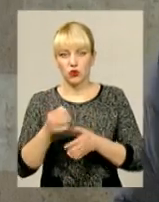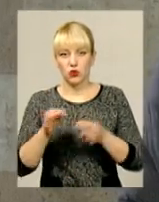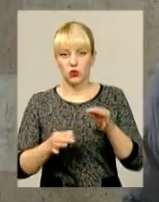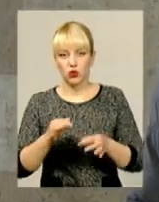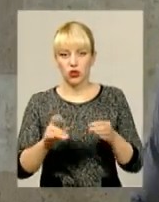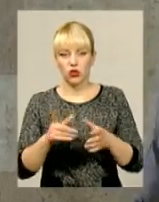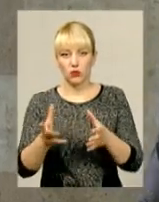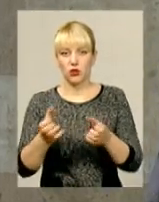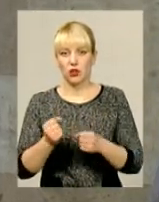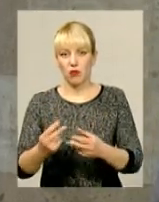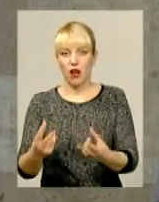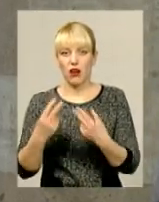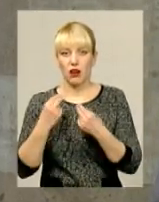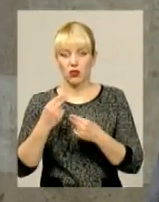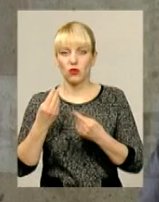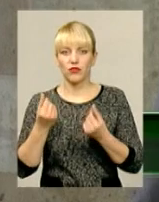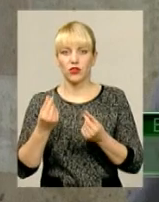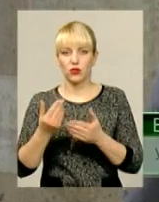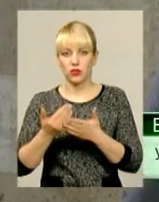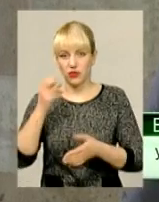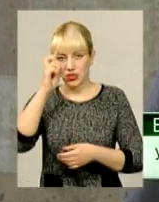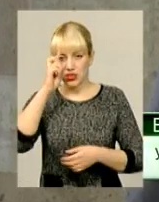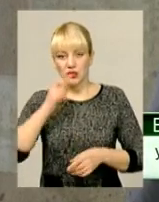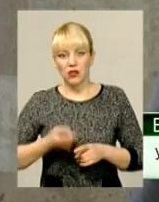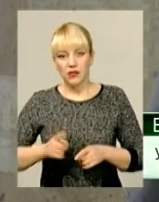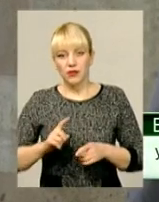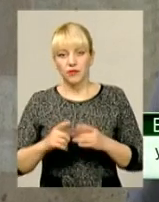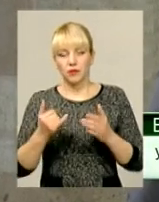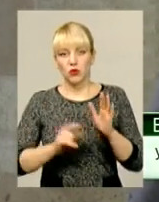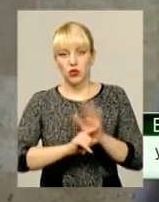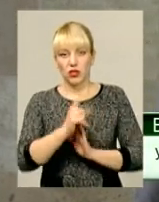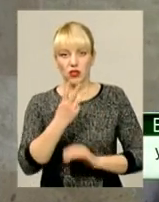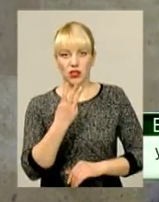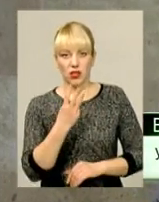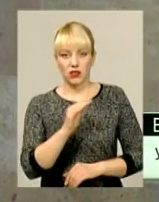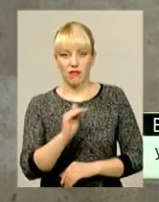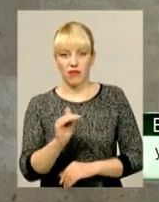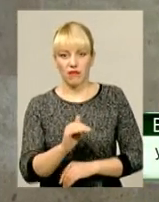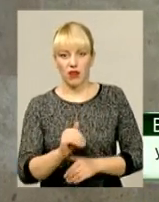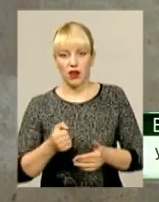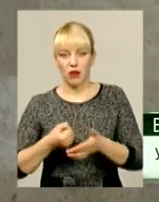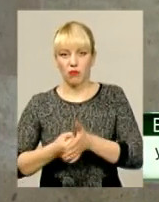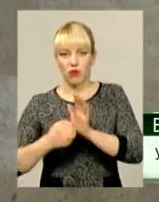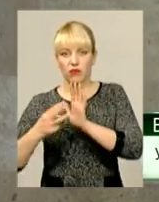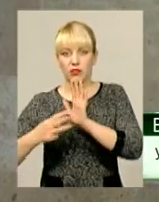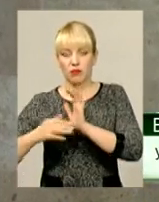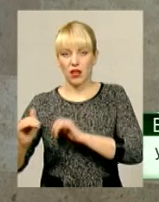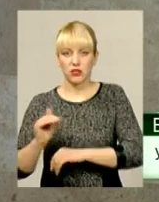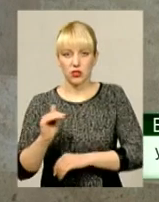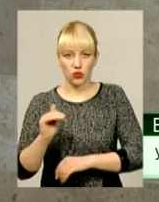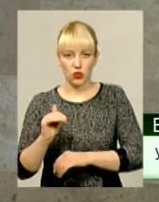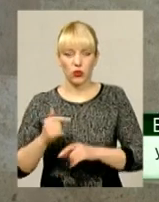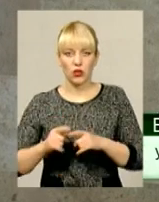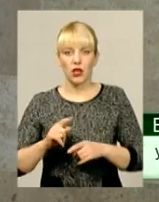Начинаю вже з 3 февраля по 18 лютого 2015